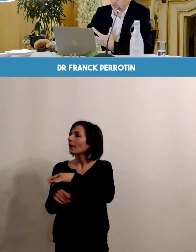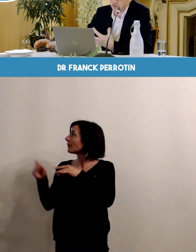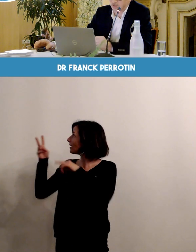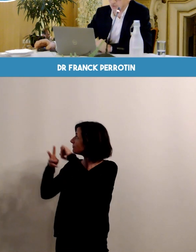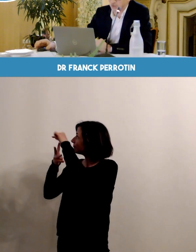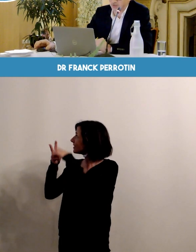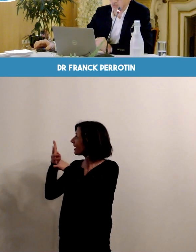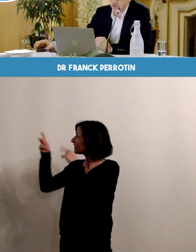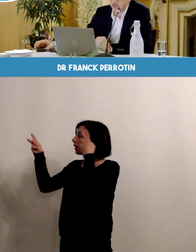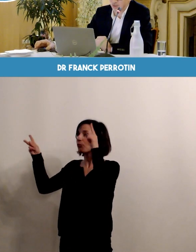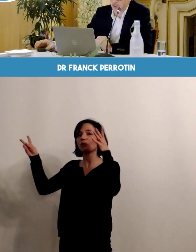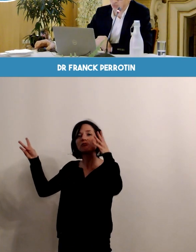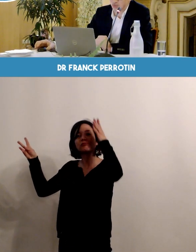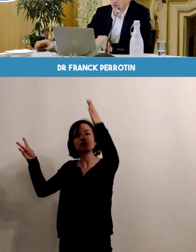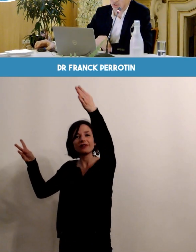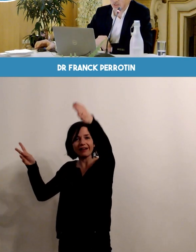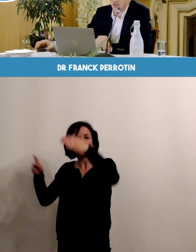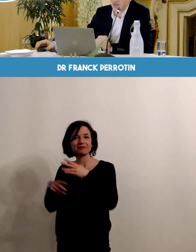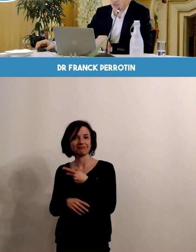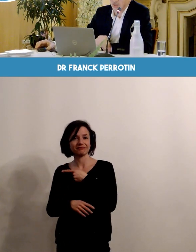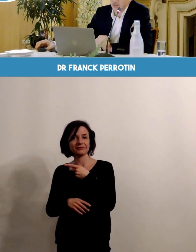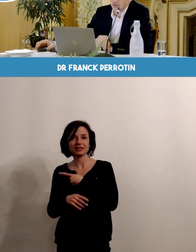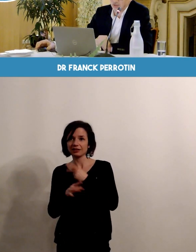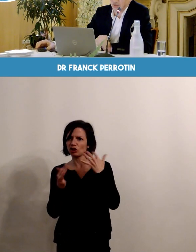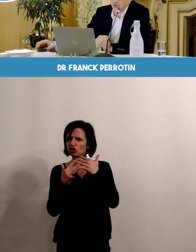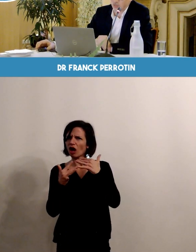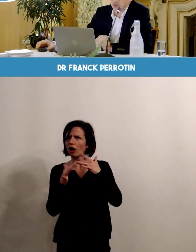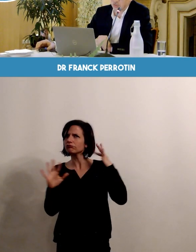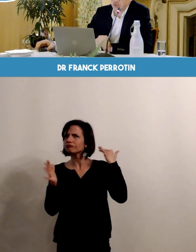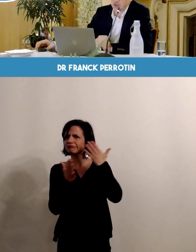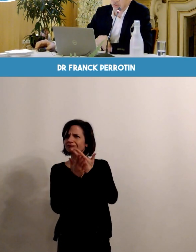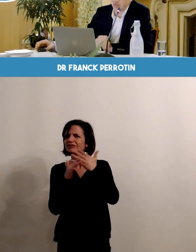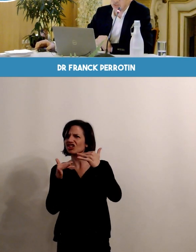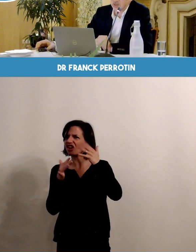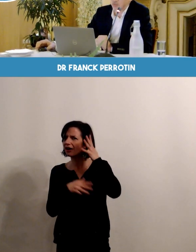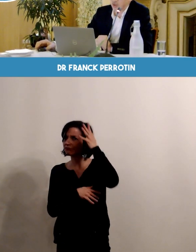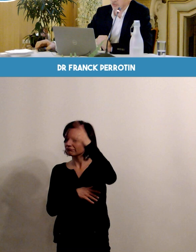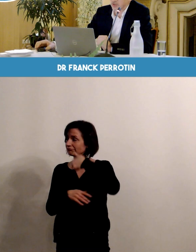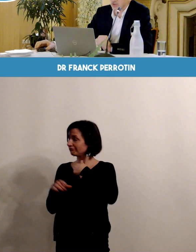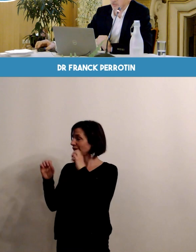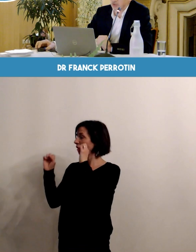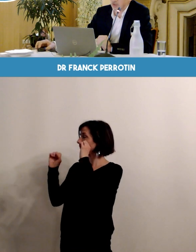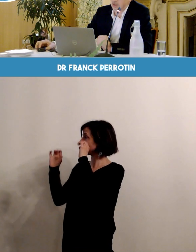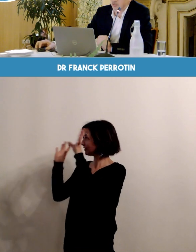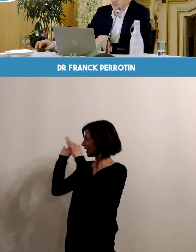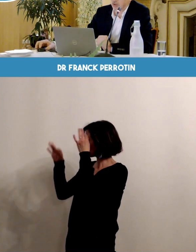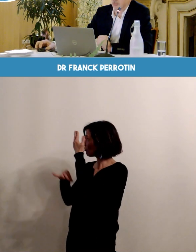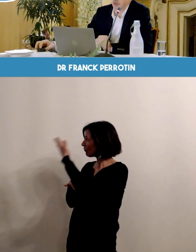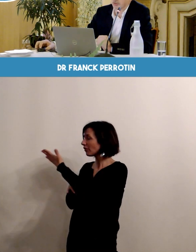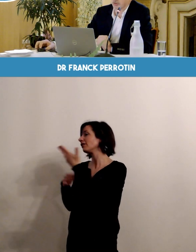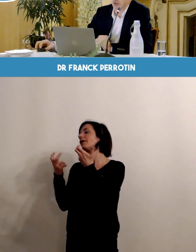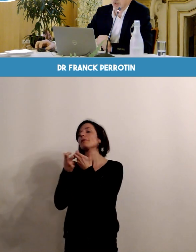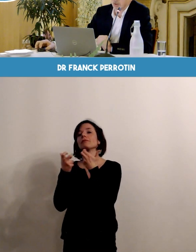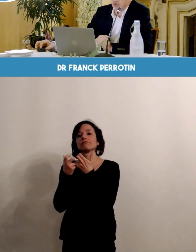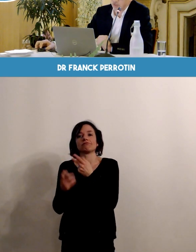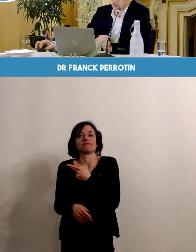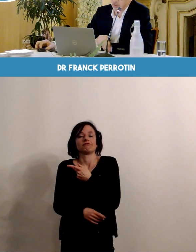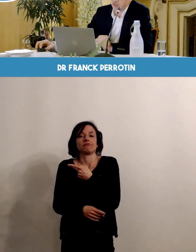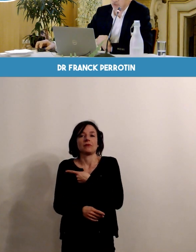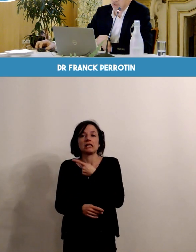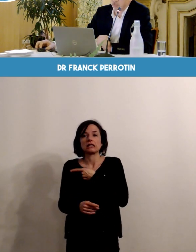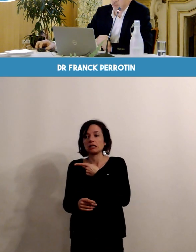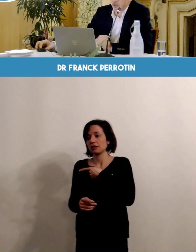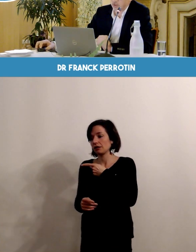découvert ces quatre fondements qui ont été établis il y déjà plusieurs années et en particulier donc la médecine préventive est un point